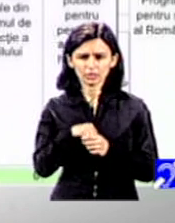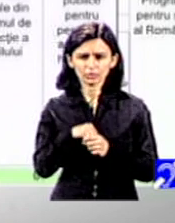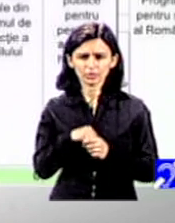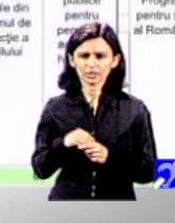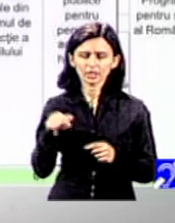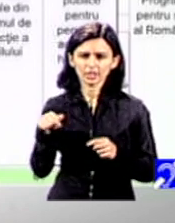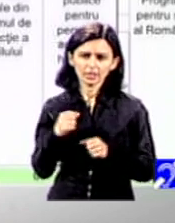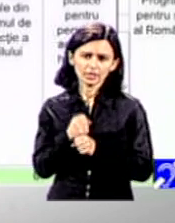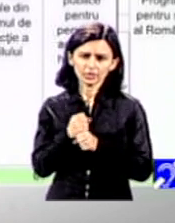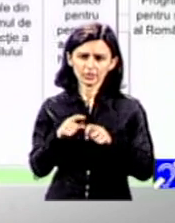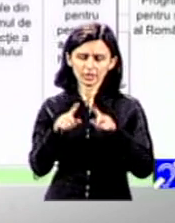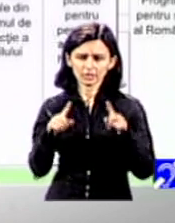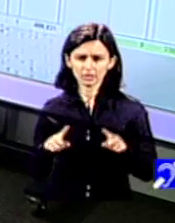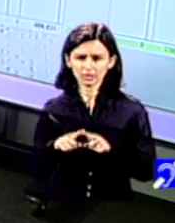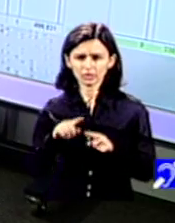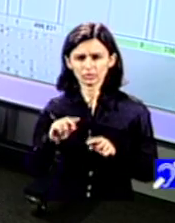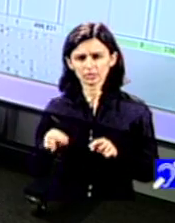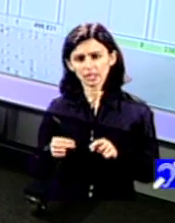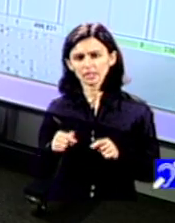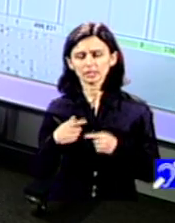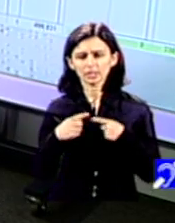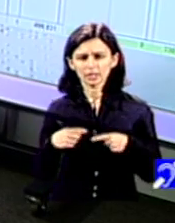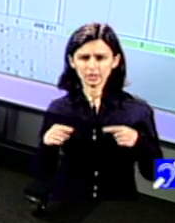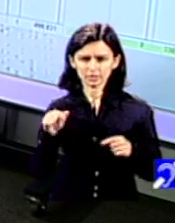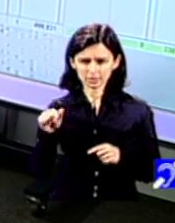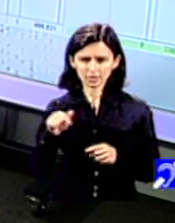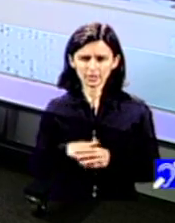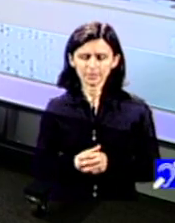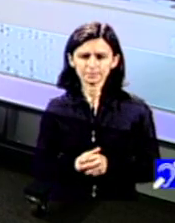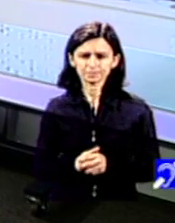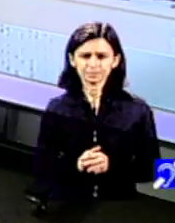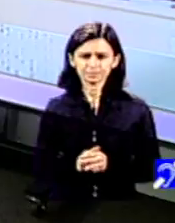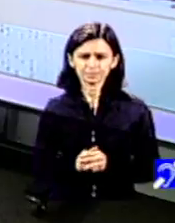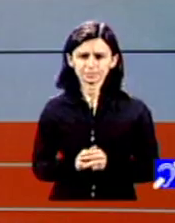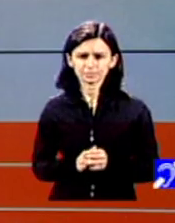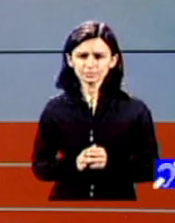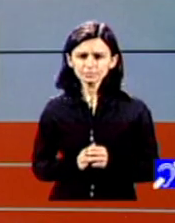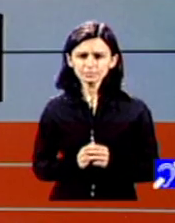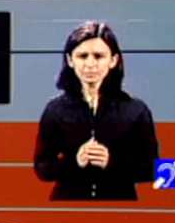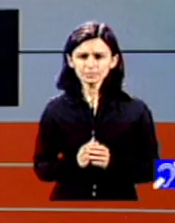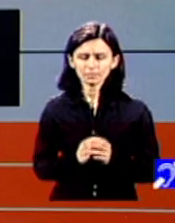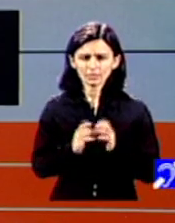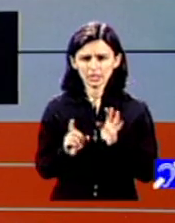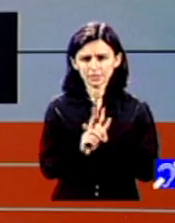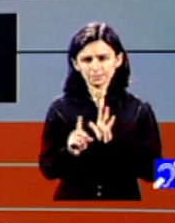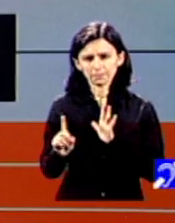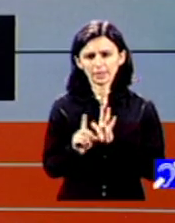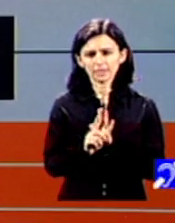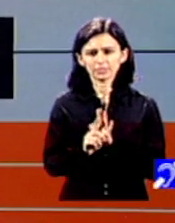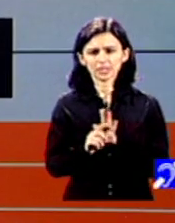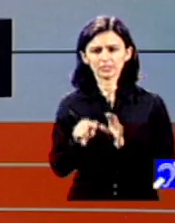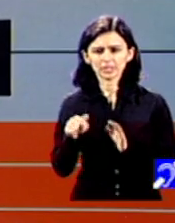însăle. Și aici se pune problema în modul mător. Și cu alte cuvinte, nu? Ca să o spunem cu subiect și predicat, adesea, parcă cumva